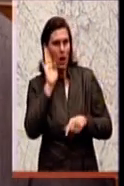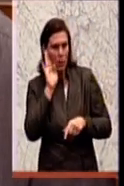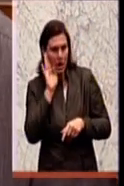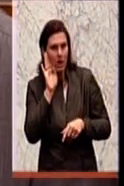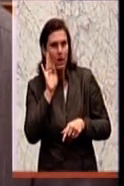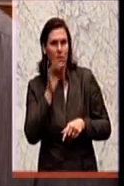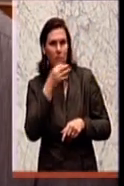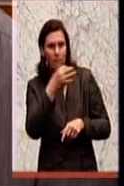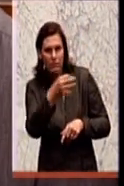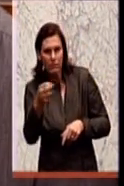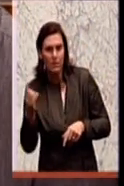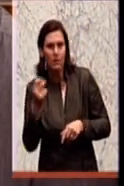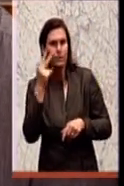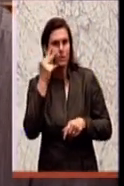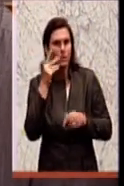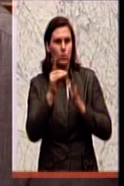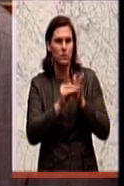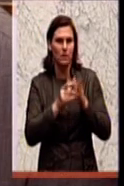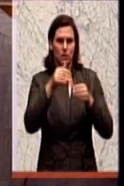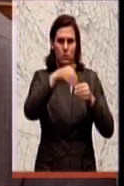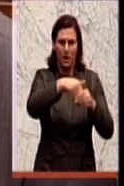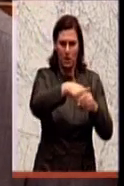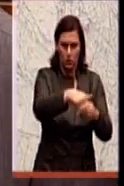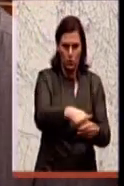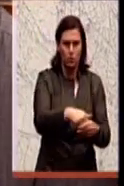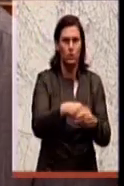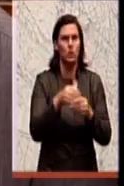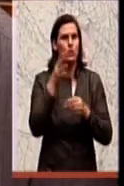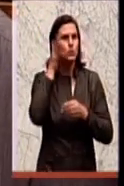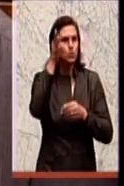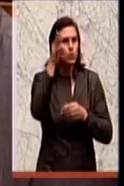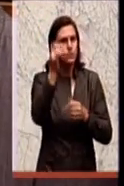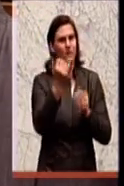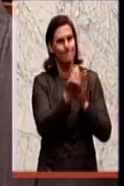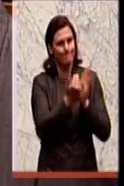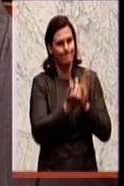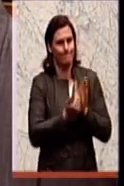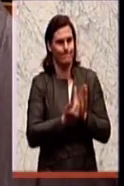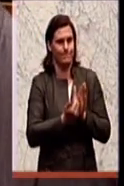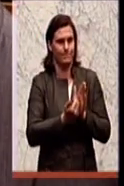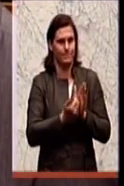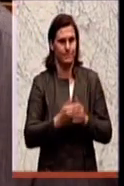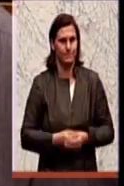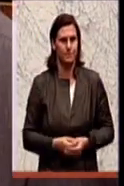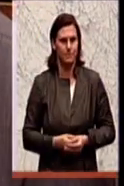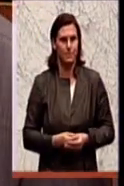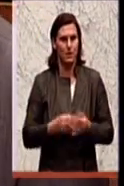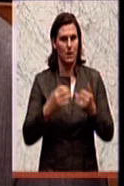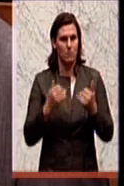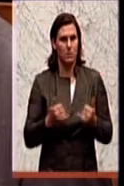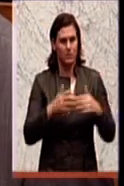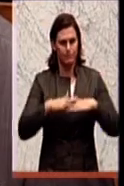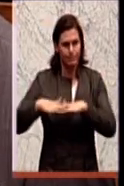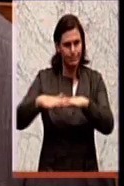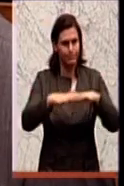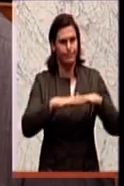man die Vorratsdatenspeicherung zukünftig regeln kann. Es ist so, dass wir derzeit eine flächendeckende und